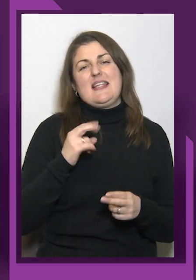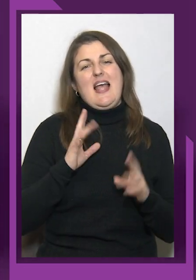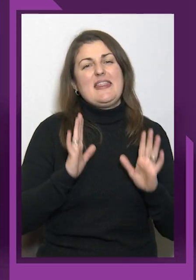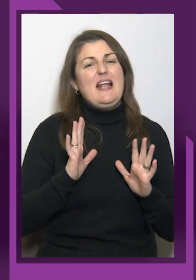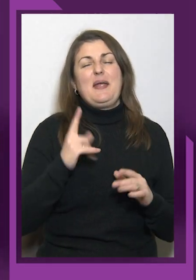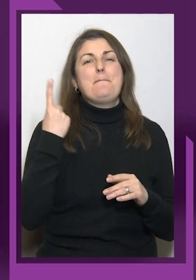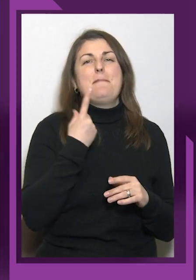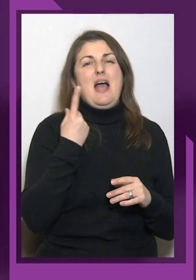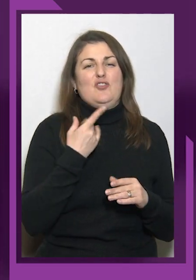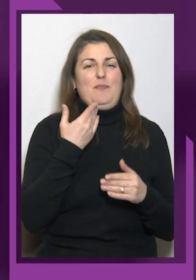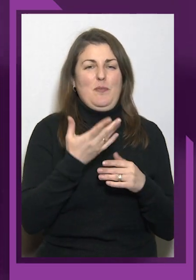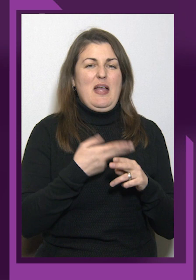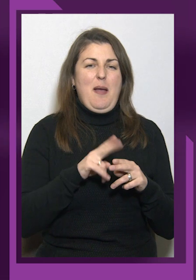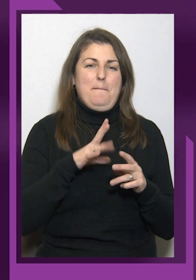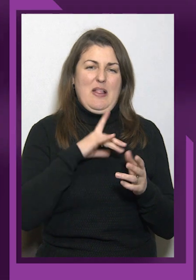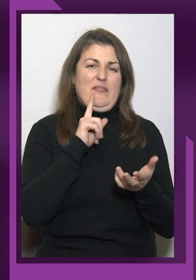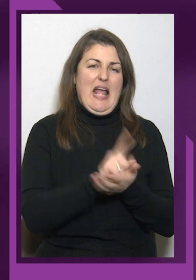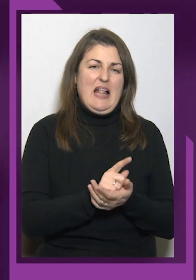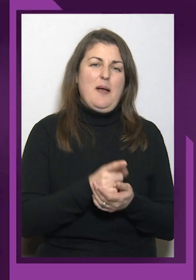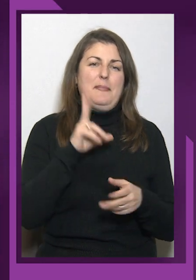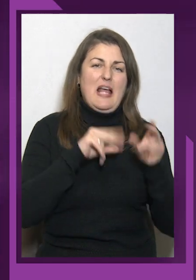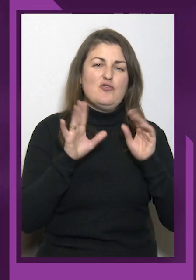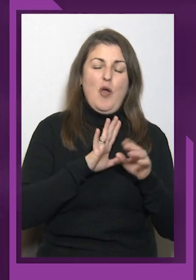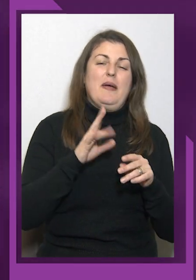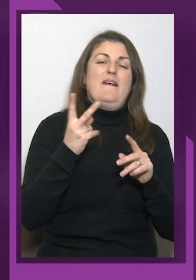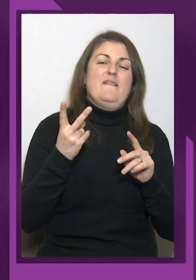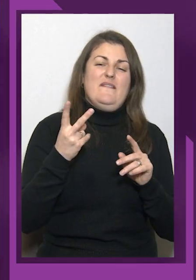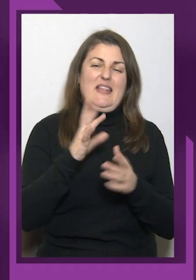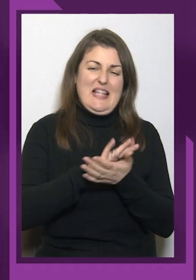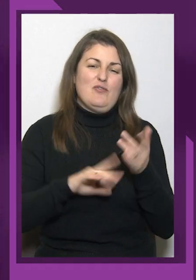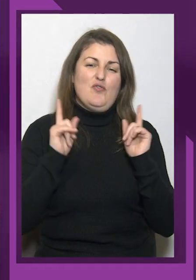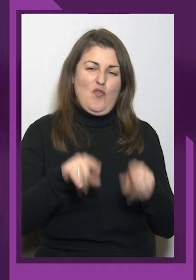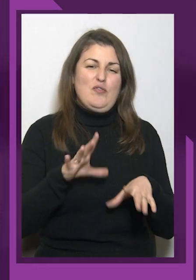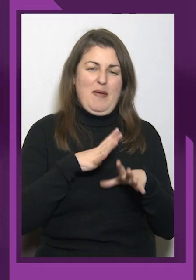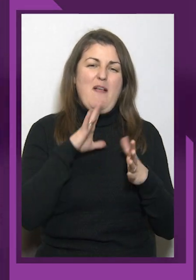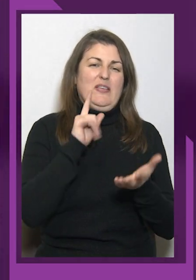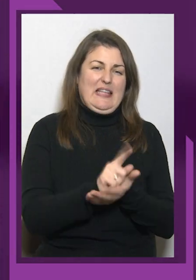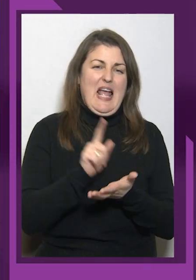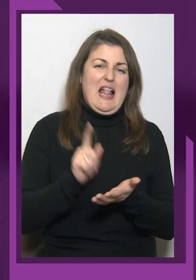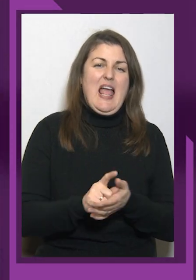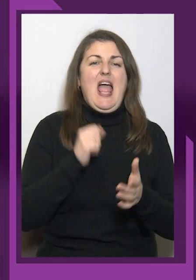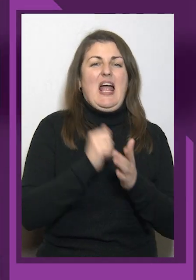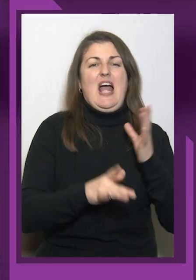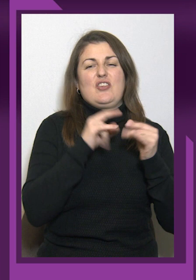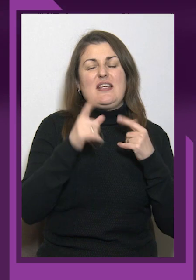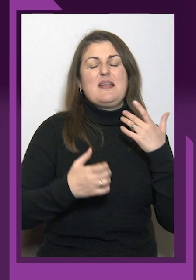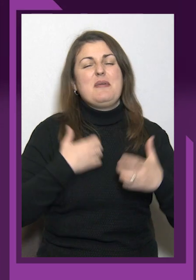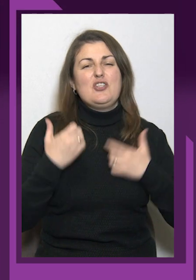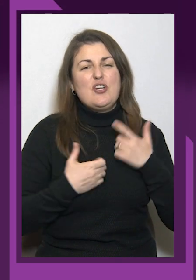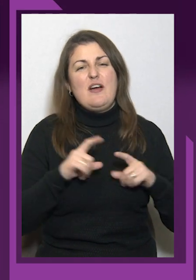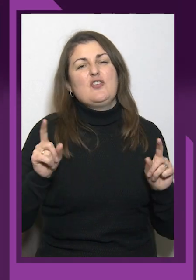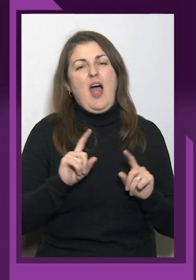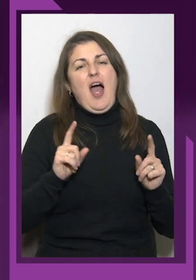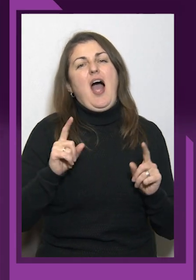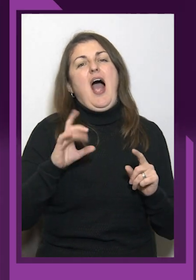інші вдали були підходи. Ти кожен раз переживаєш по-своєм. Але збираєшся з силами і не йдеш.